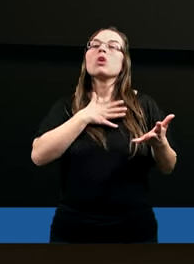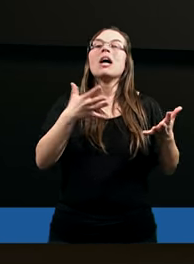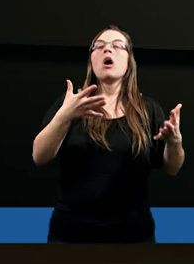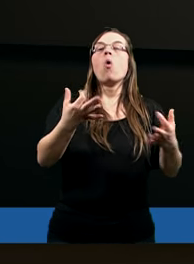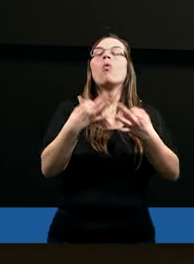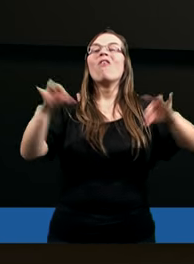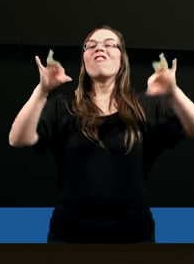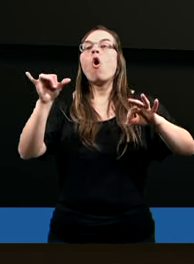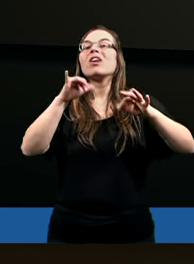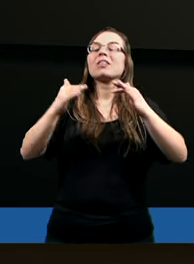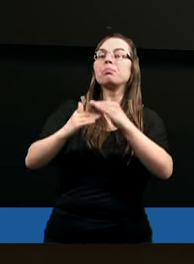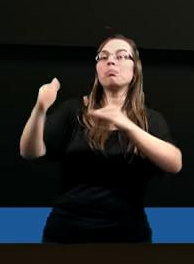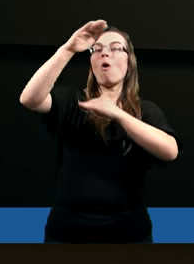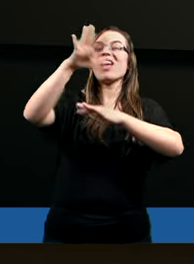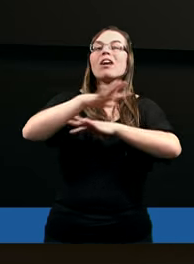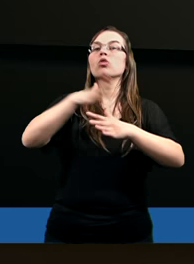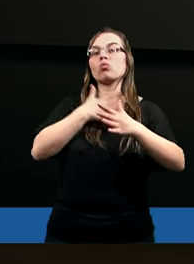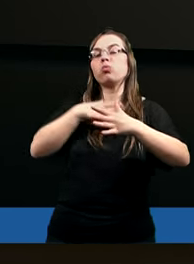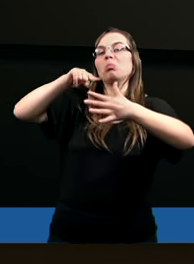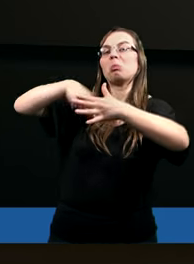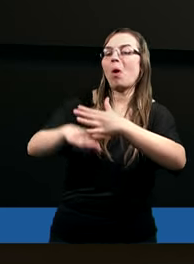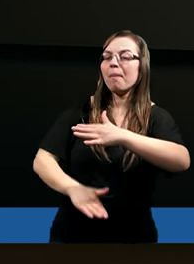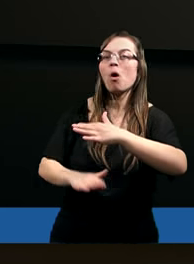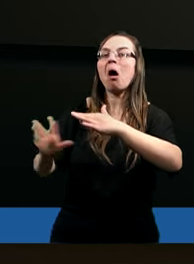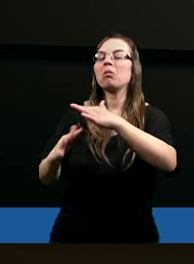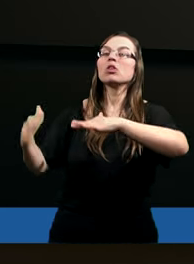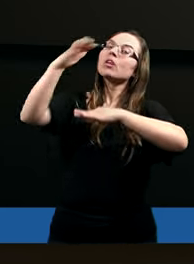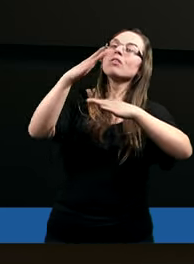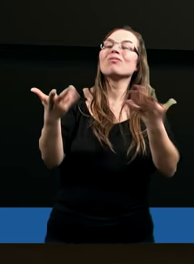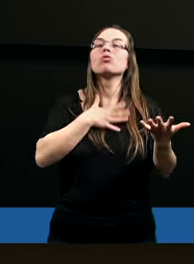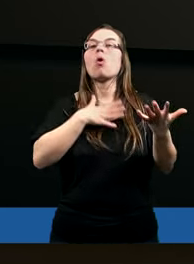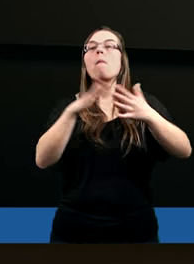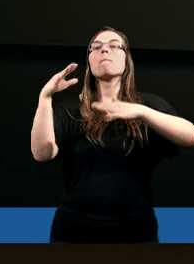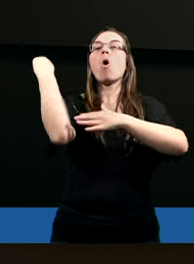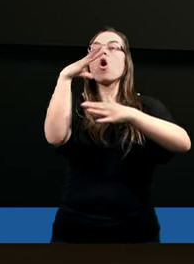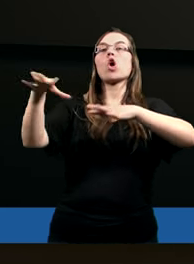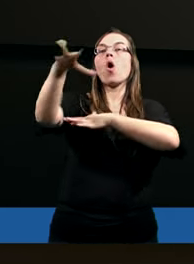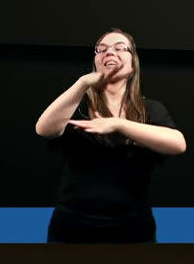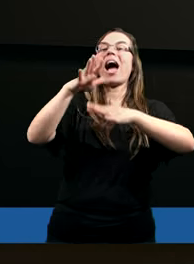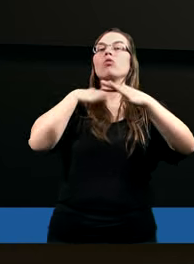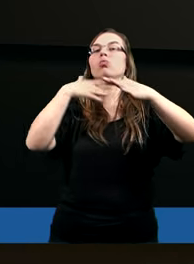powierzchnię tego wzburzonego, życiowego oceanu.